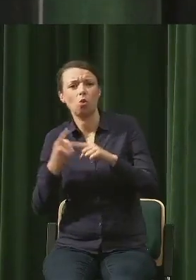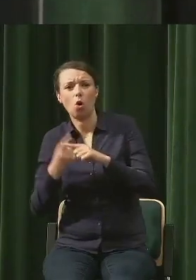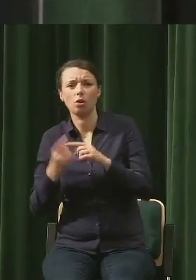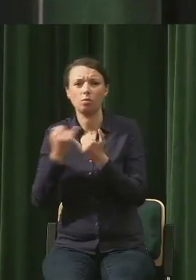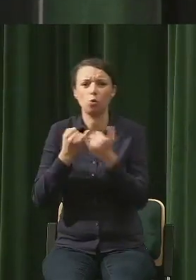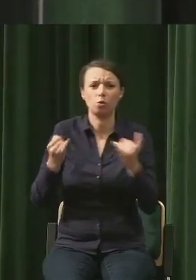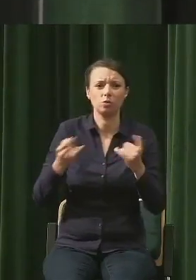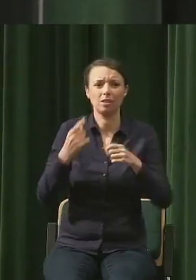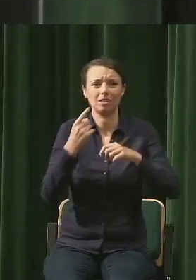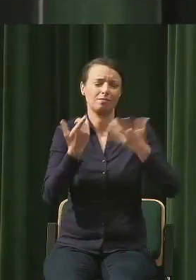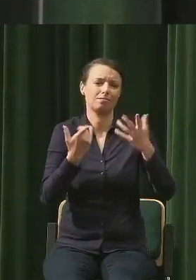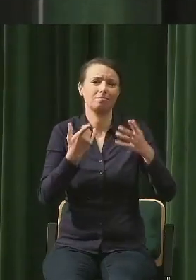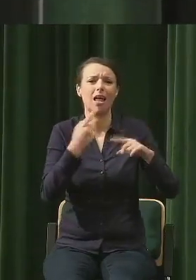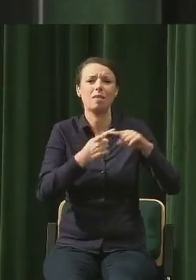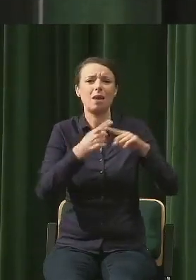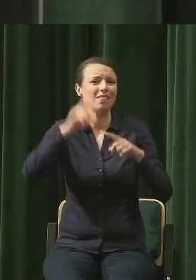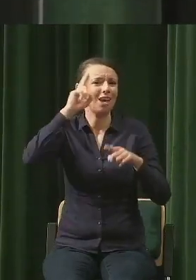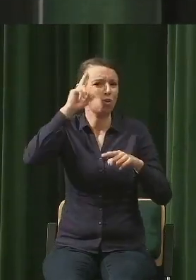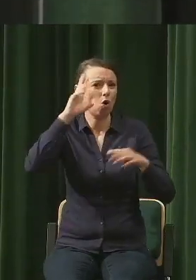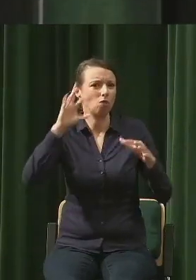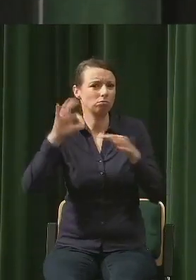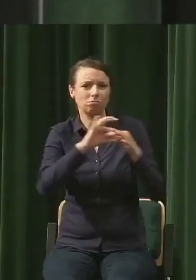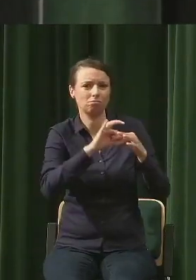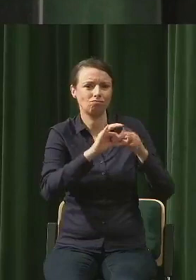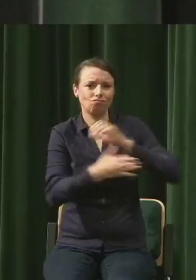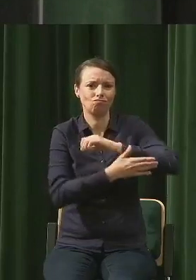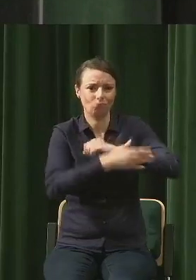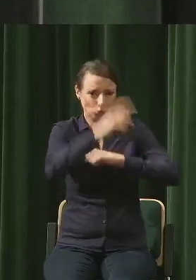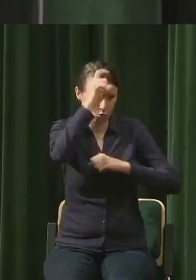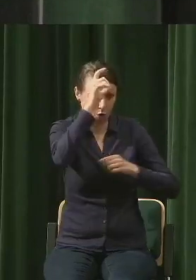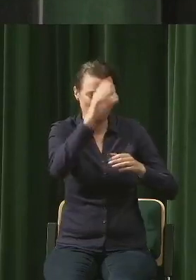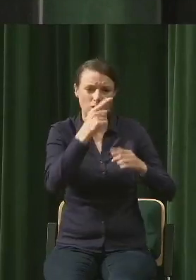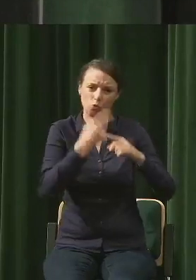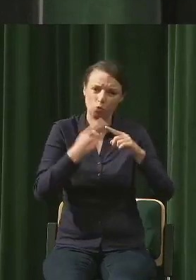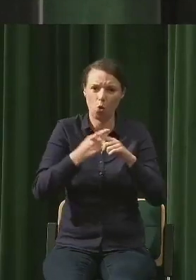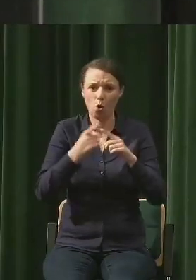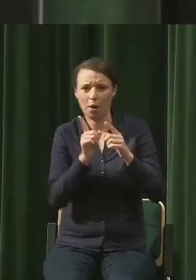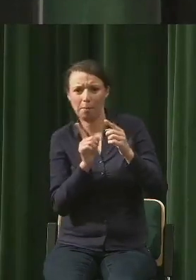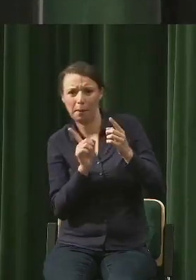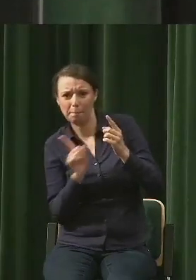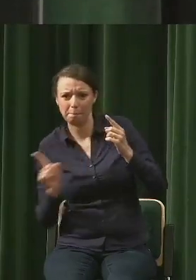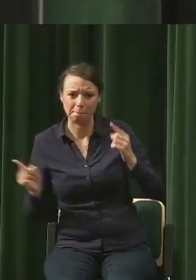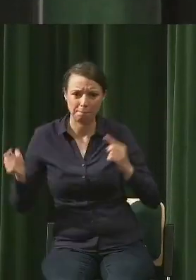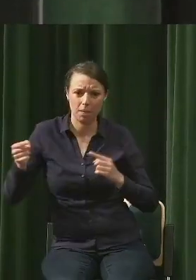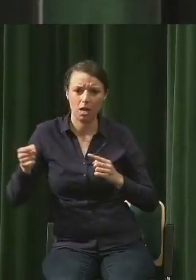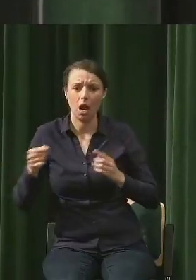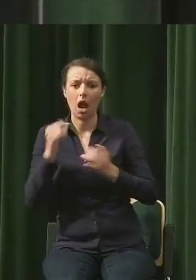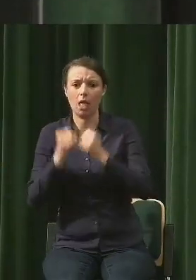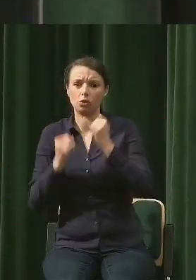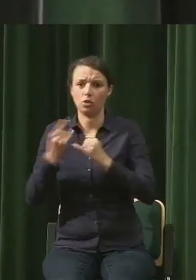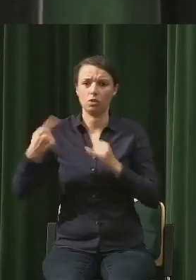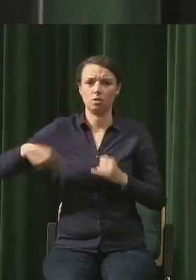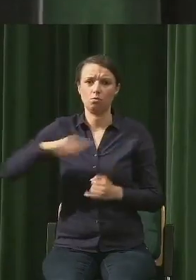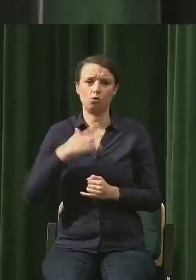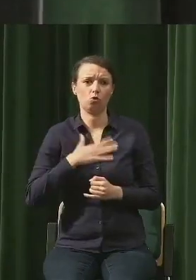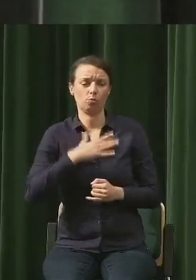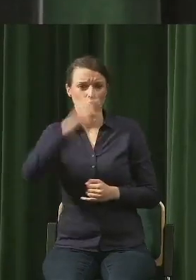fundamentalnie powiedziałbym, jeśli podważymy w ogóle racjonalność człowieka jako